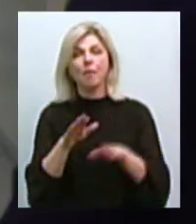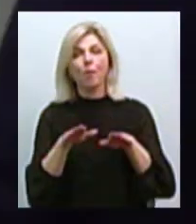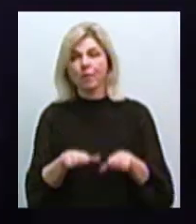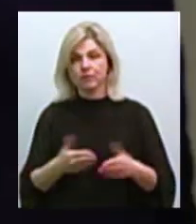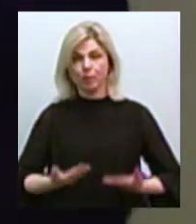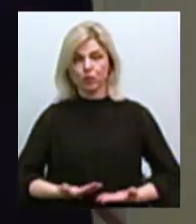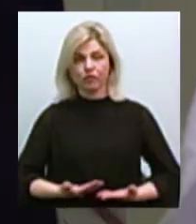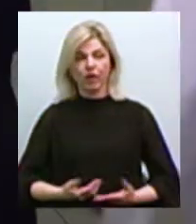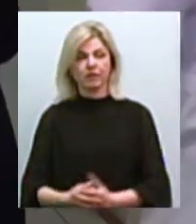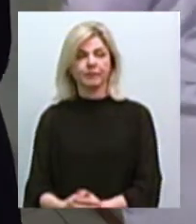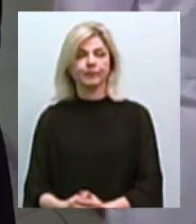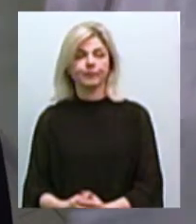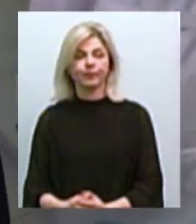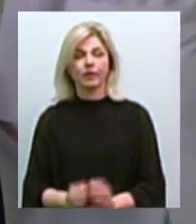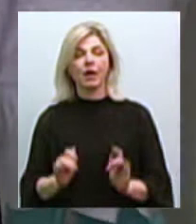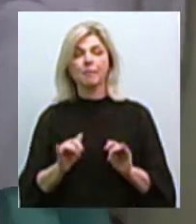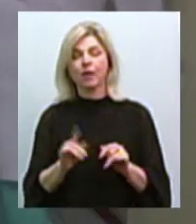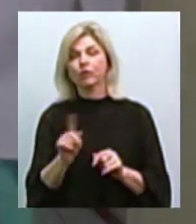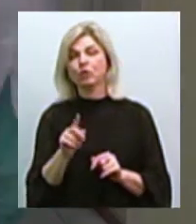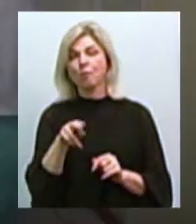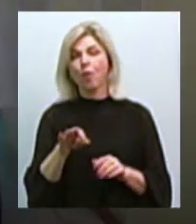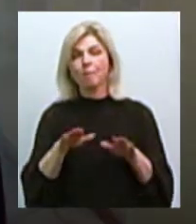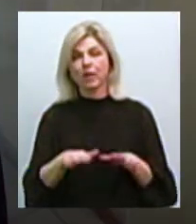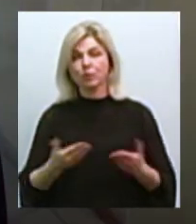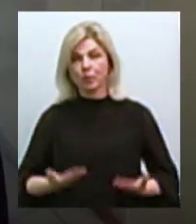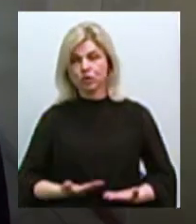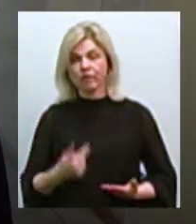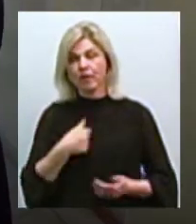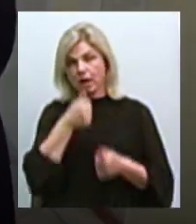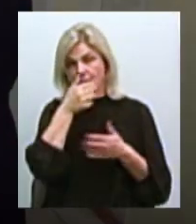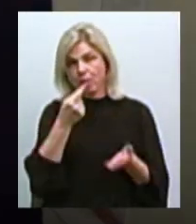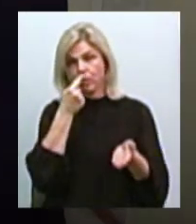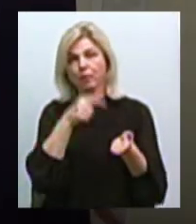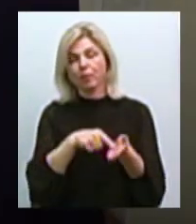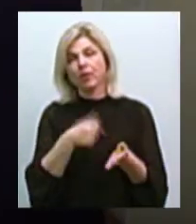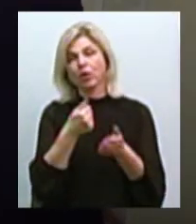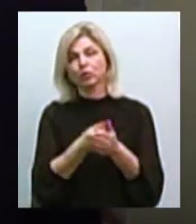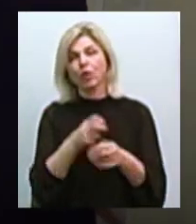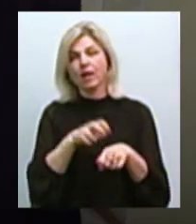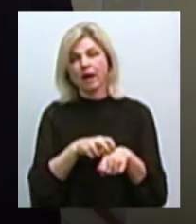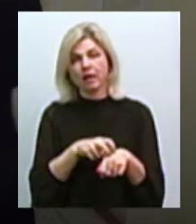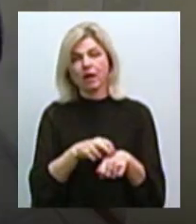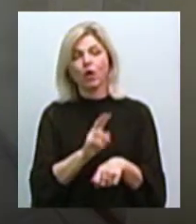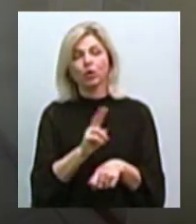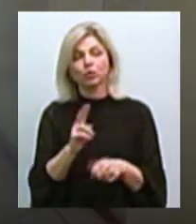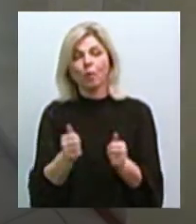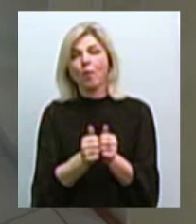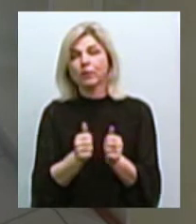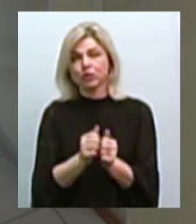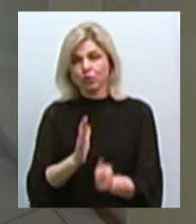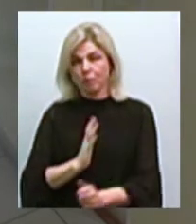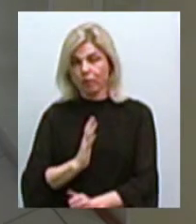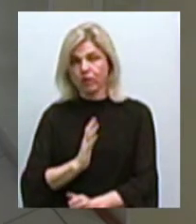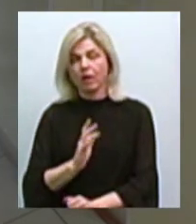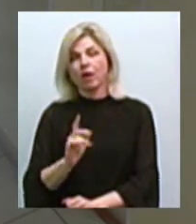Справа в тому, що за місцем проживання я не змогла потрапити до лікаря, який поблизу був, тому що